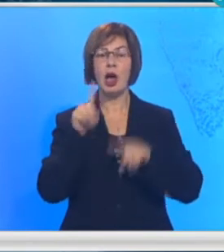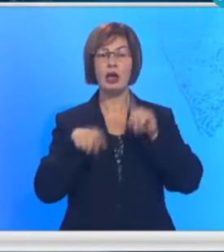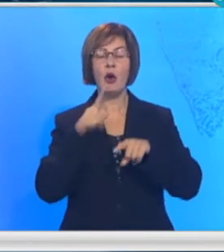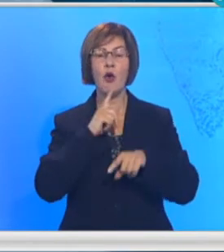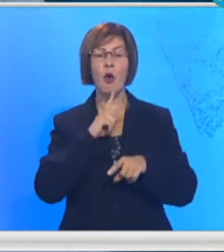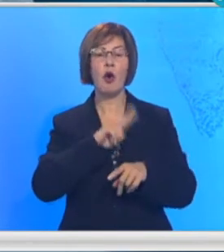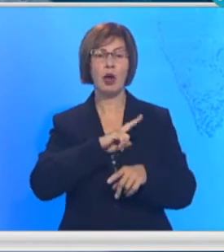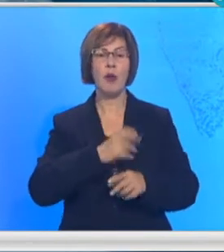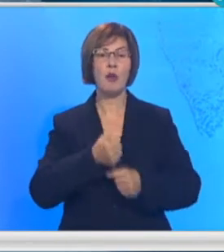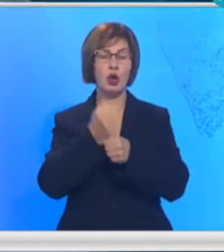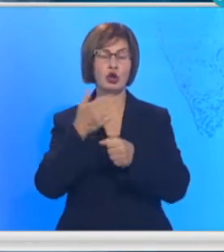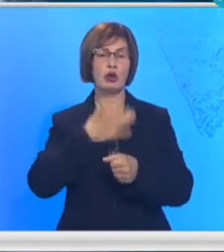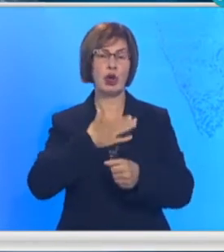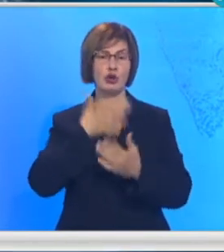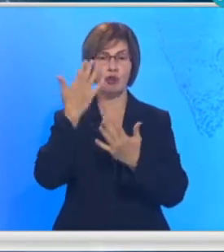biti drugi stranak uključenih vlade u trećem vijetu.